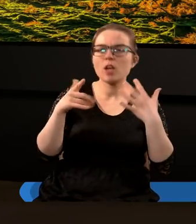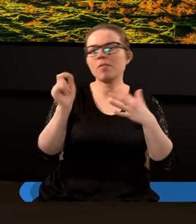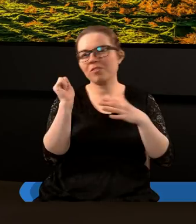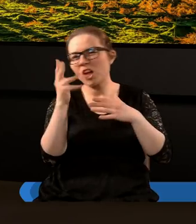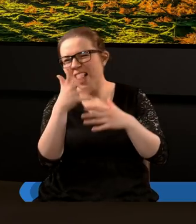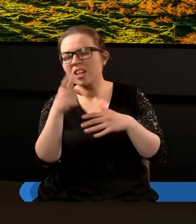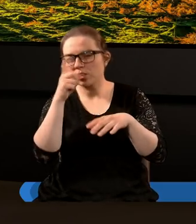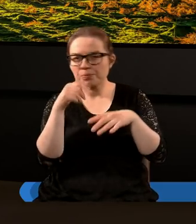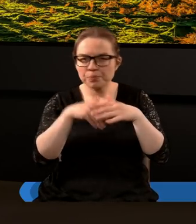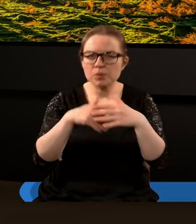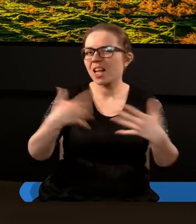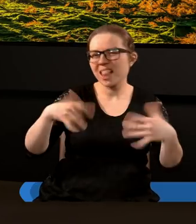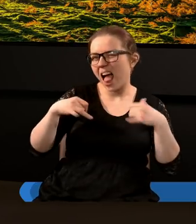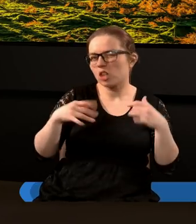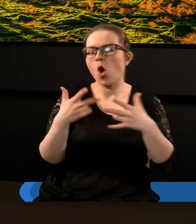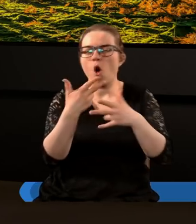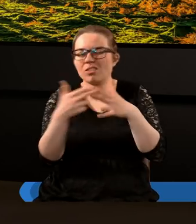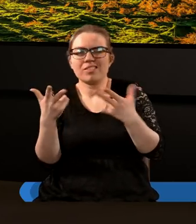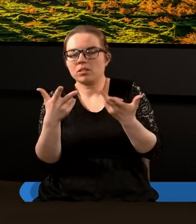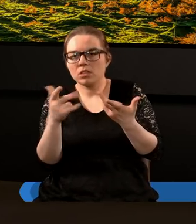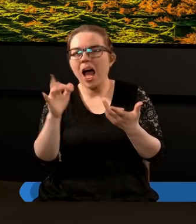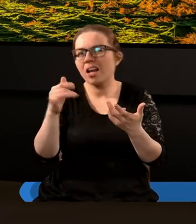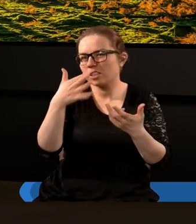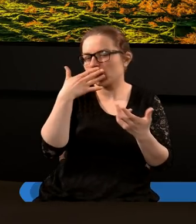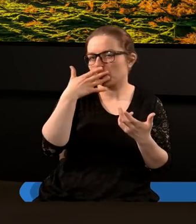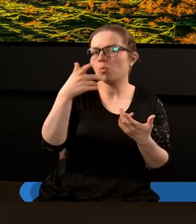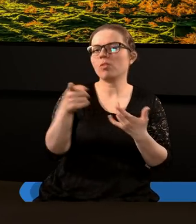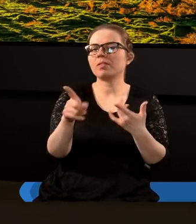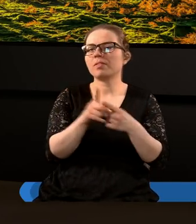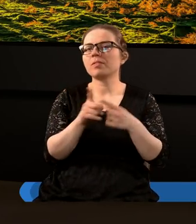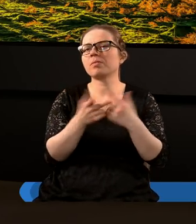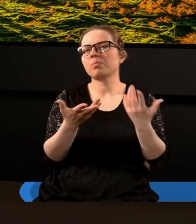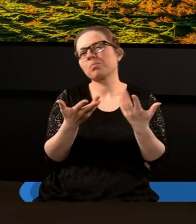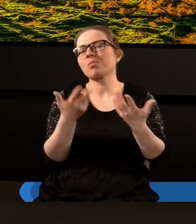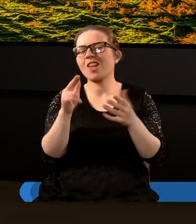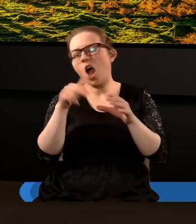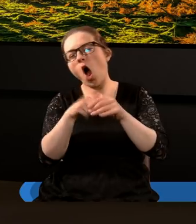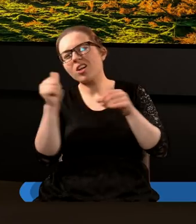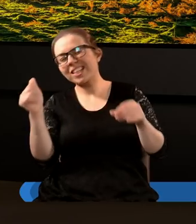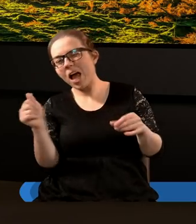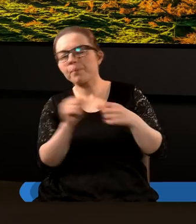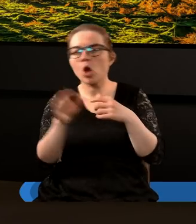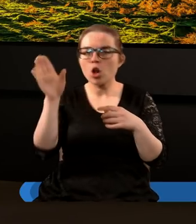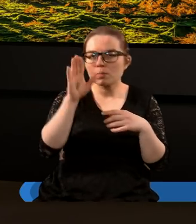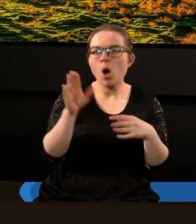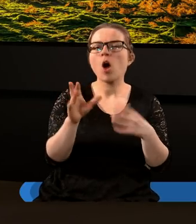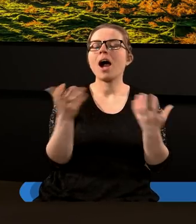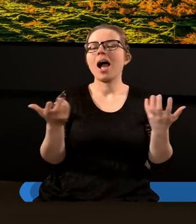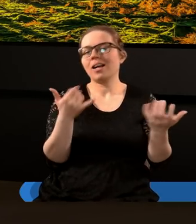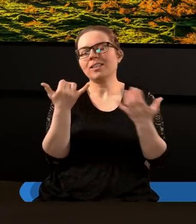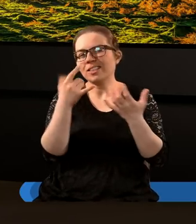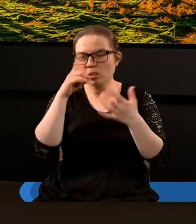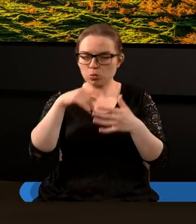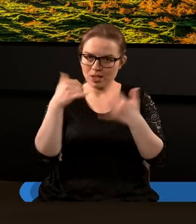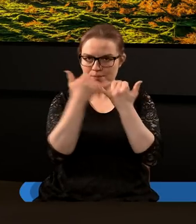jako przetecznice, czyli jak tutaj Andrzej mówił, jako w jakimś sensie Kościół odstępczy i prześladowczy. Kościół odstępczy i prześladowczy,